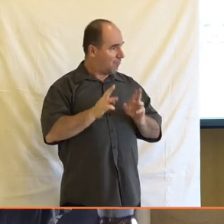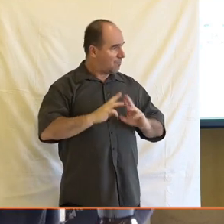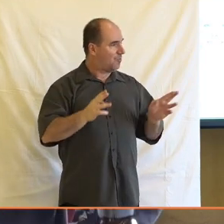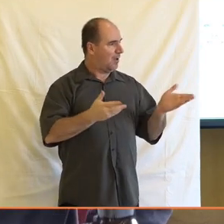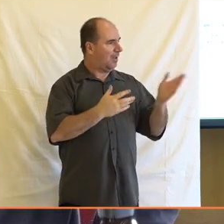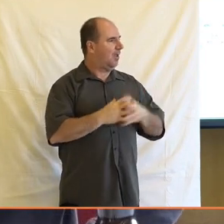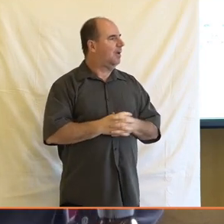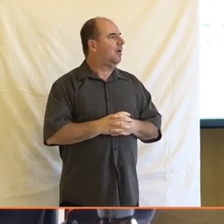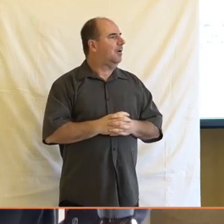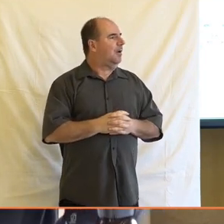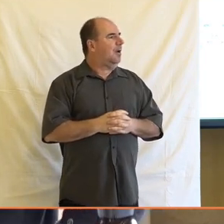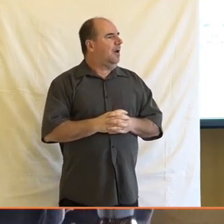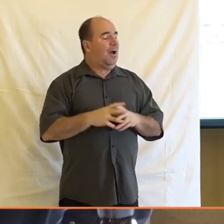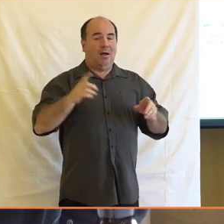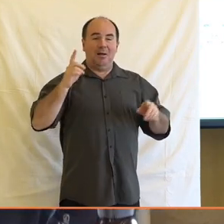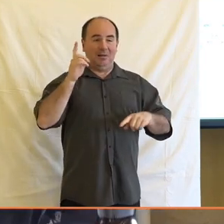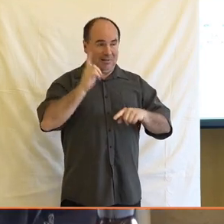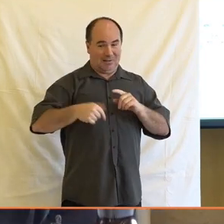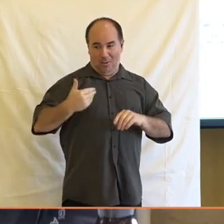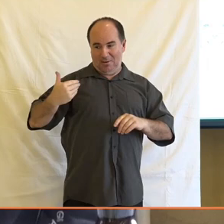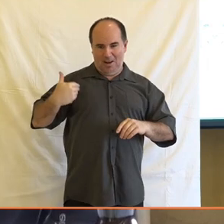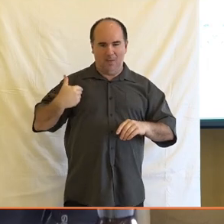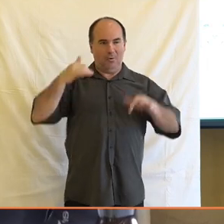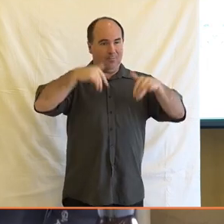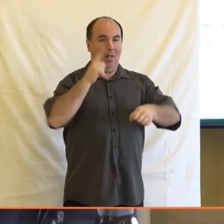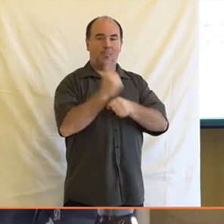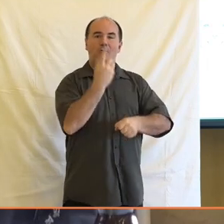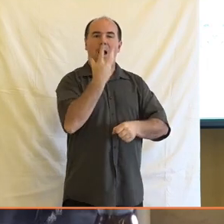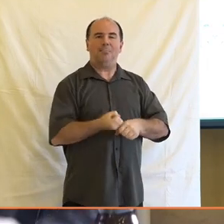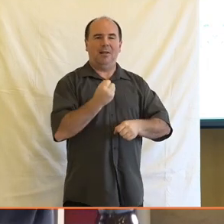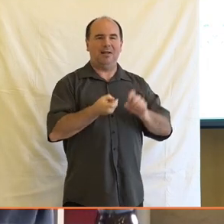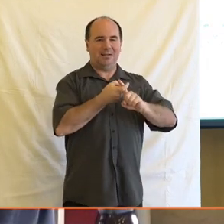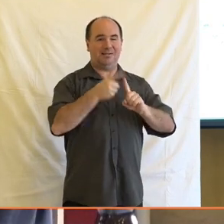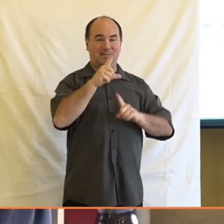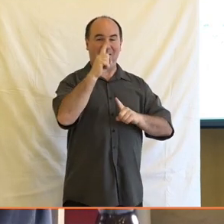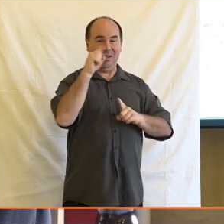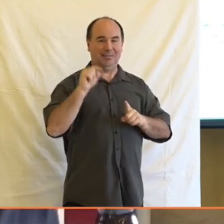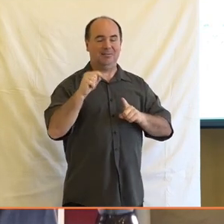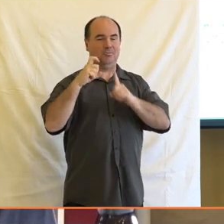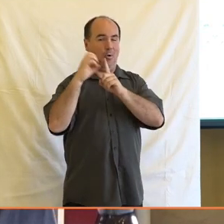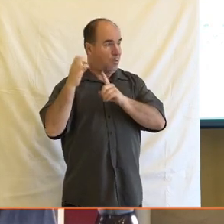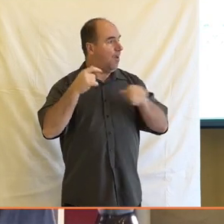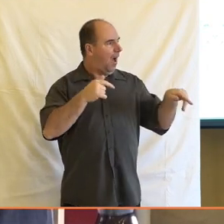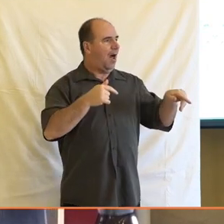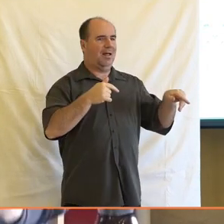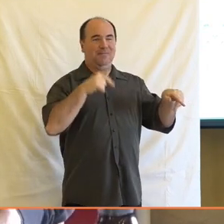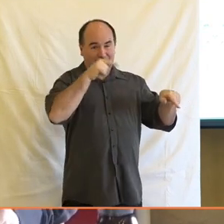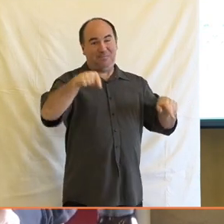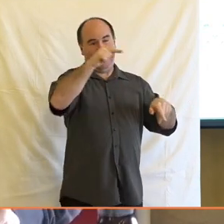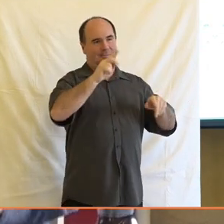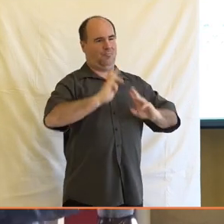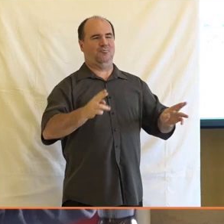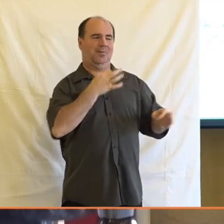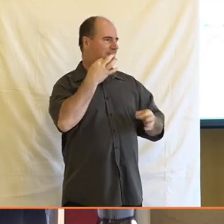pouze aplikace Slido, kvůli které jsem si já s hloupým telefonem nemohl zúčastnit, takže se můžete fyzicky tady zvednout ruku a zeptat se po